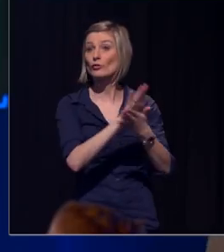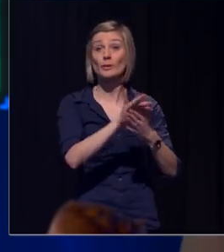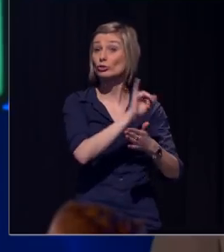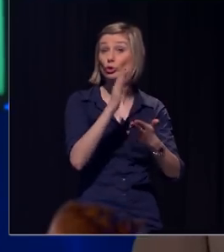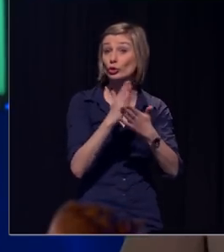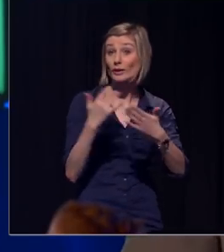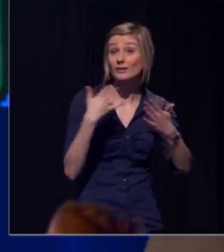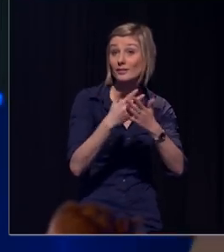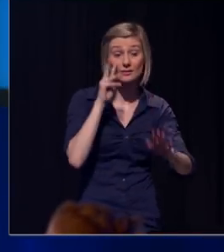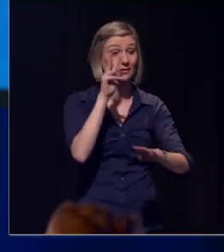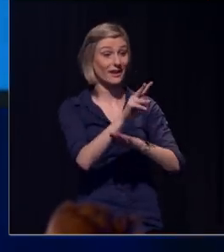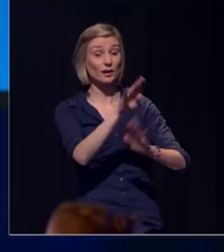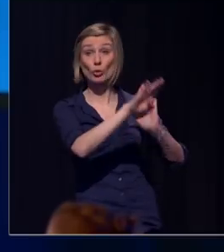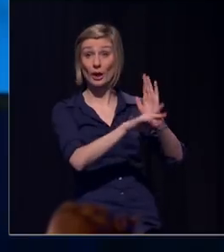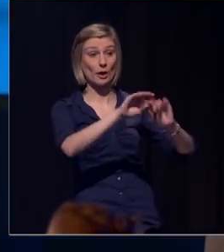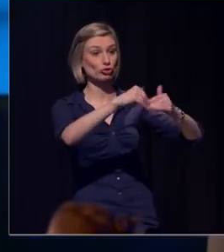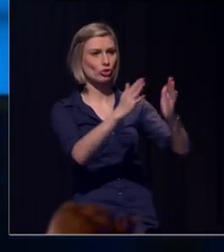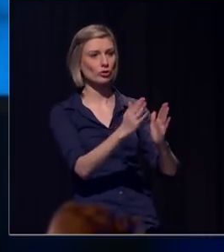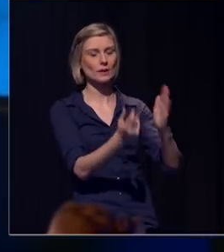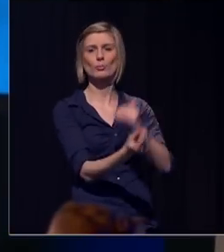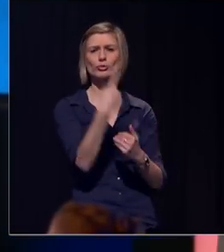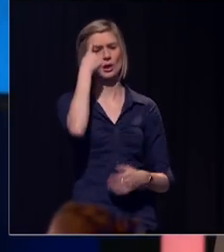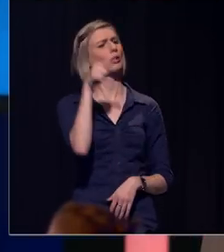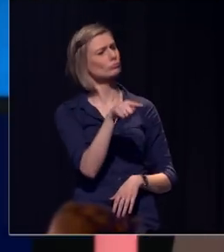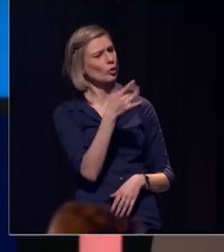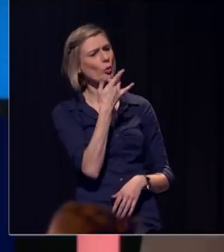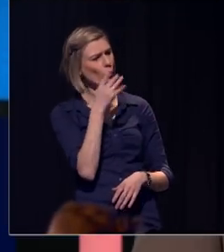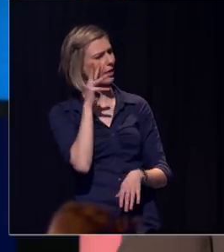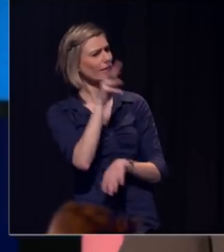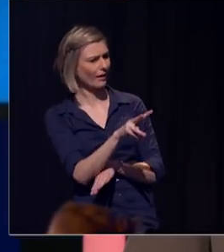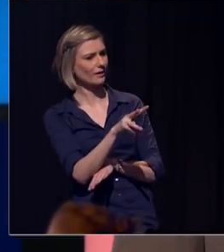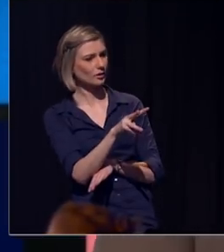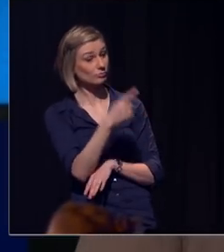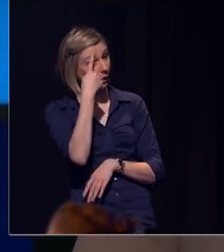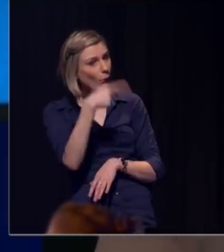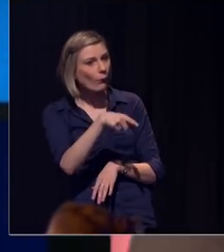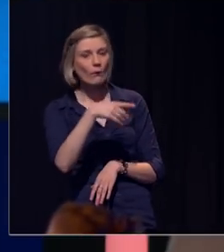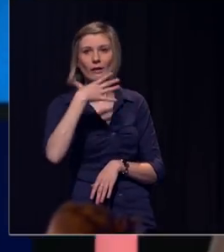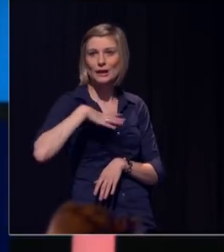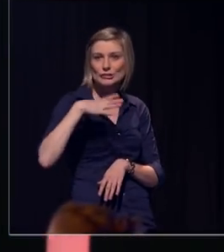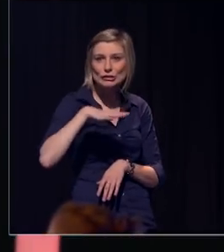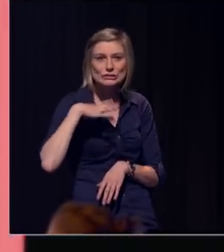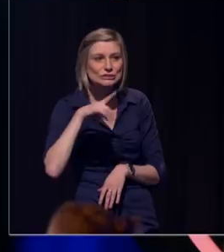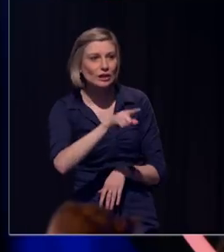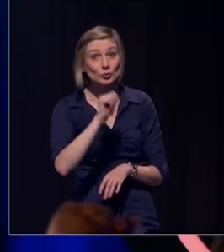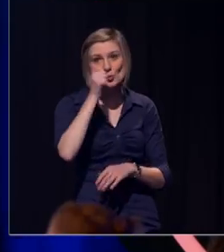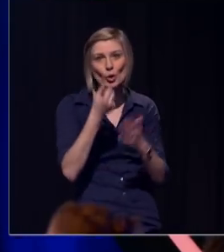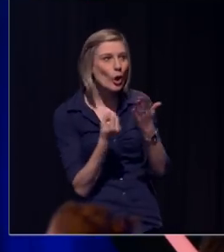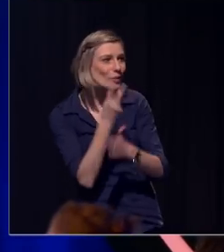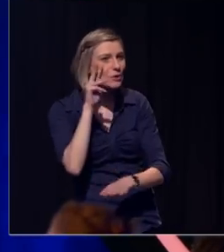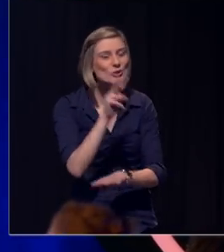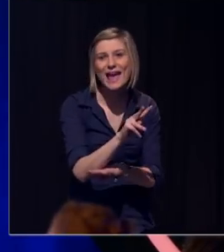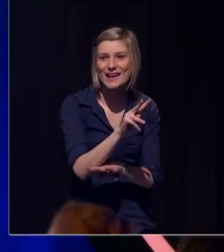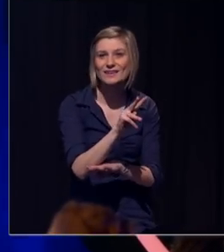ik ga naar thuis kijken. En u kijkt en u denkt, interessant, intrigus. Ik ga morgen nog eens kijken.